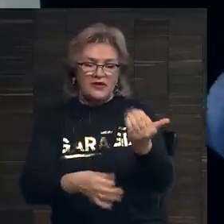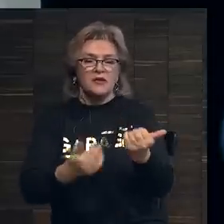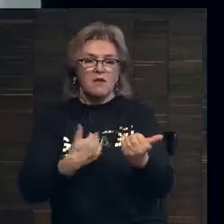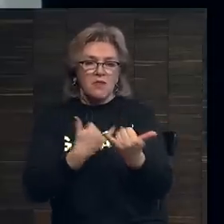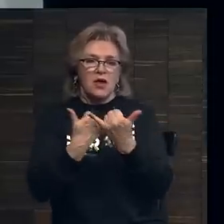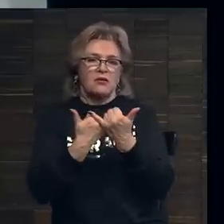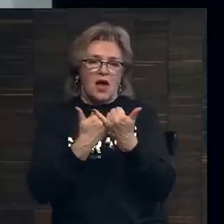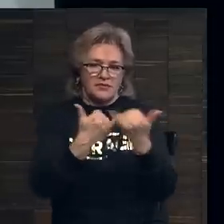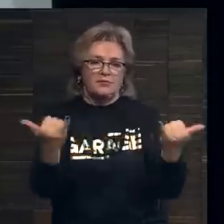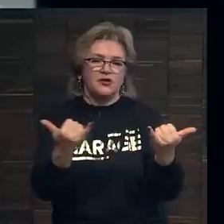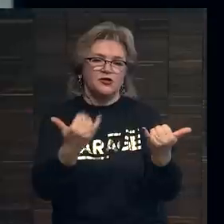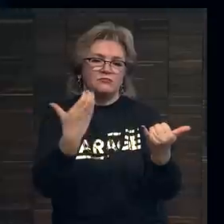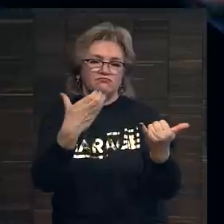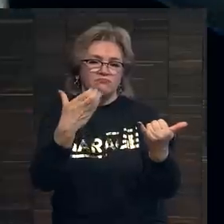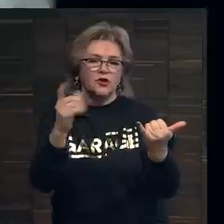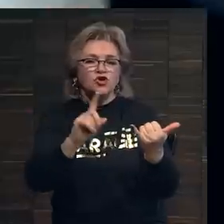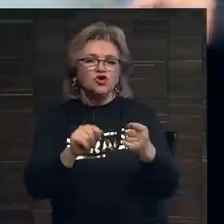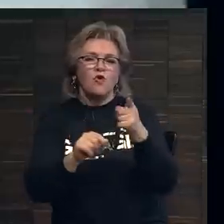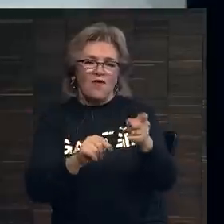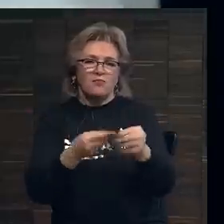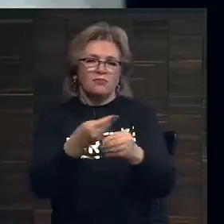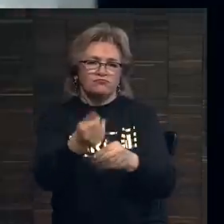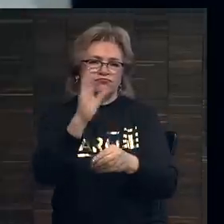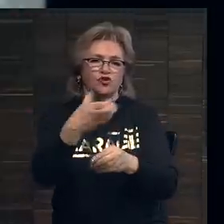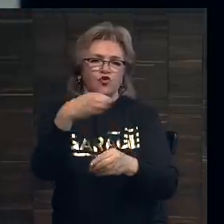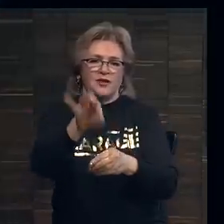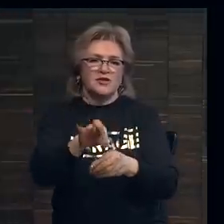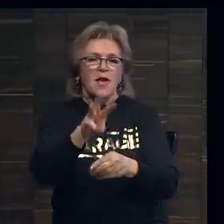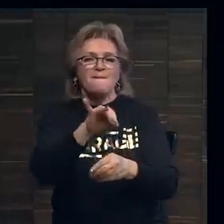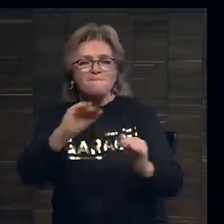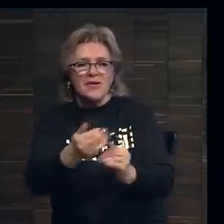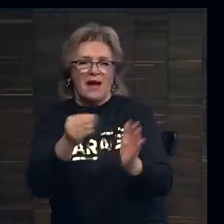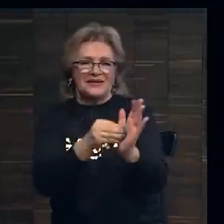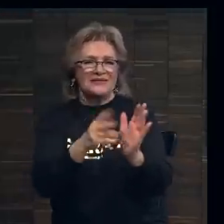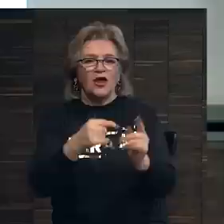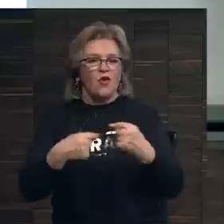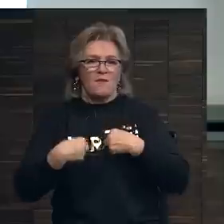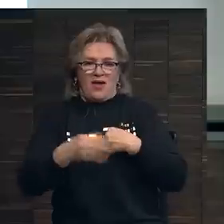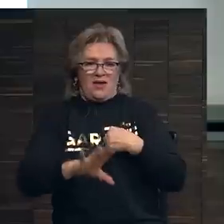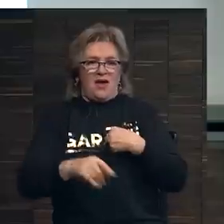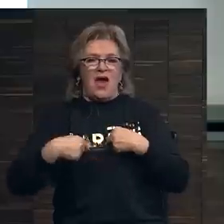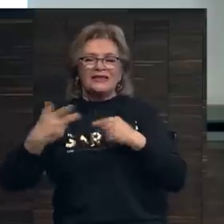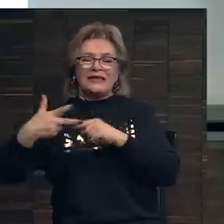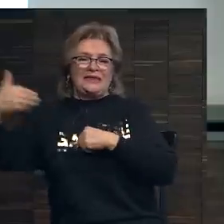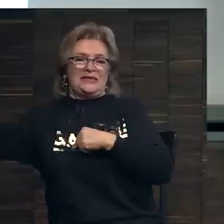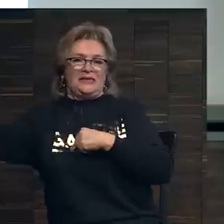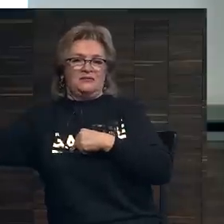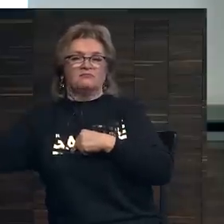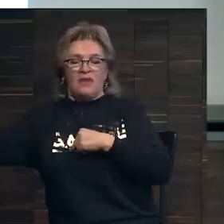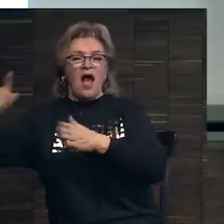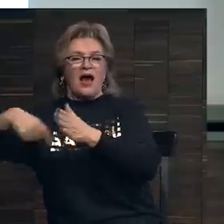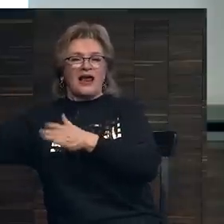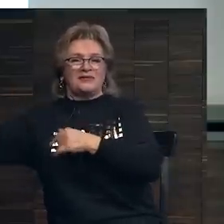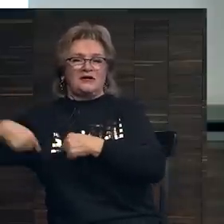обеспечим то, что вам заплатят конкретную минимальную цену, но это не мы заплатим, это будет некая третья сторона, которая